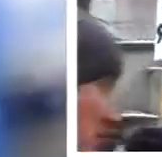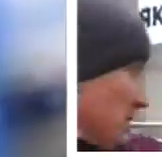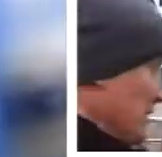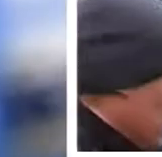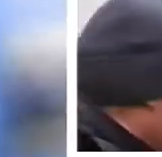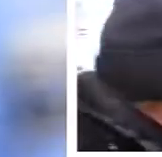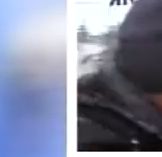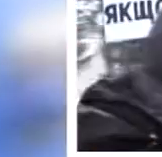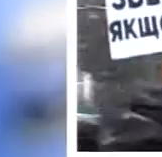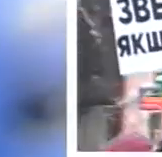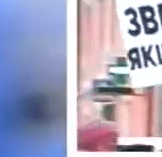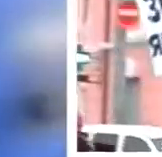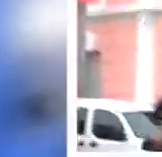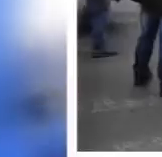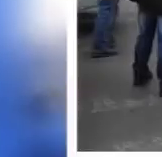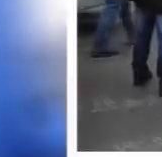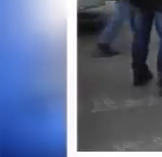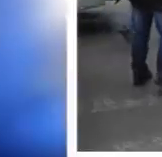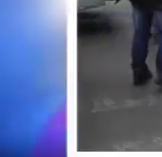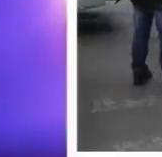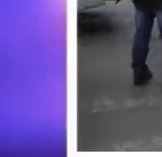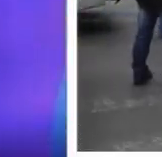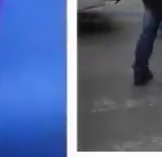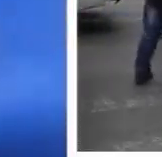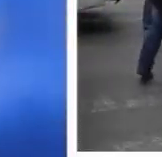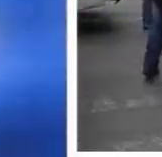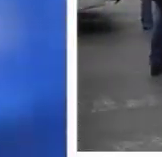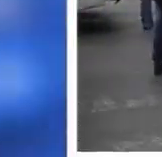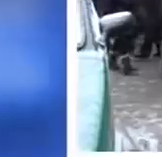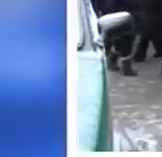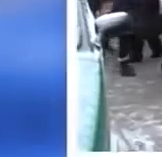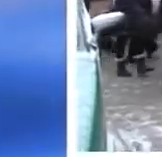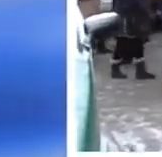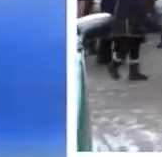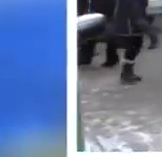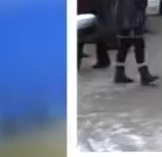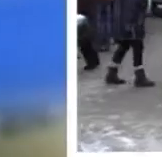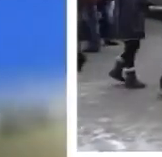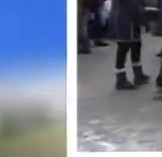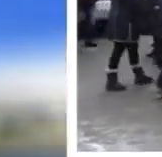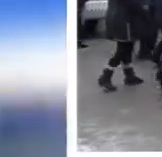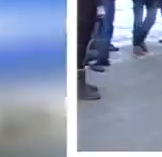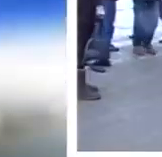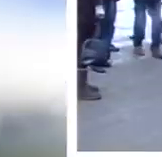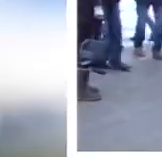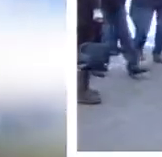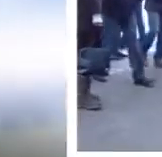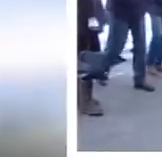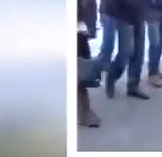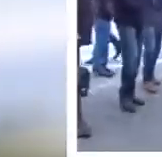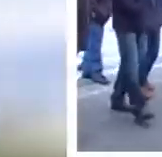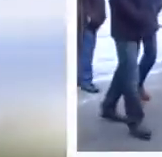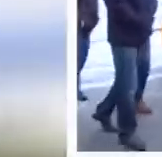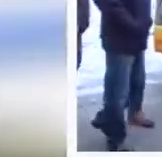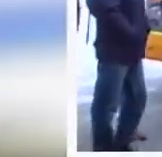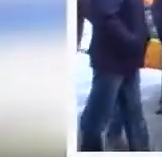Жителі села Порохова Бучацького району перекрили дорогу в Тернополі, вимагали справедливого вируку суду винуватцю аварії, в якій